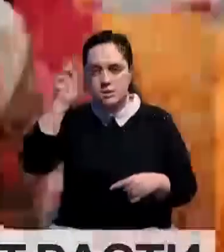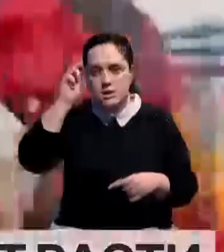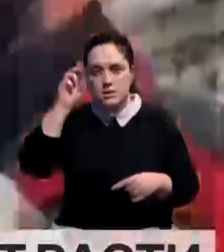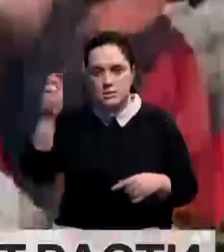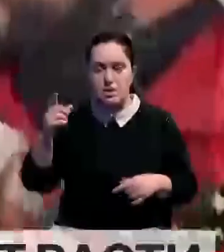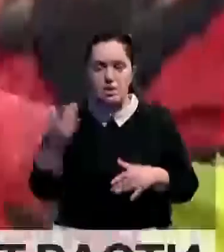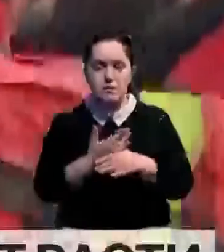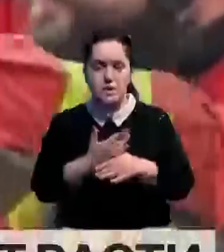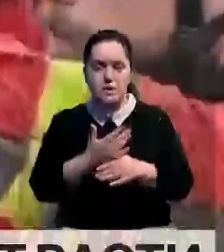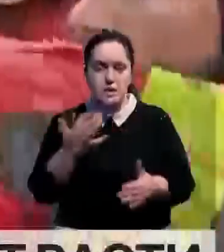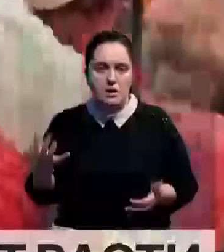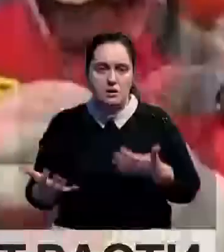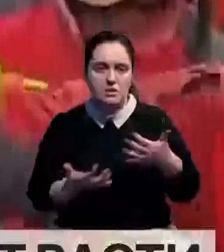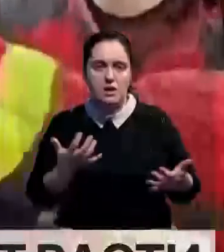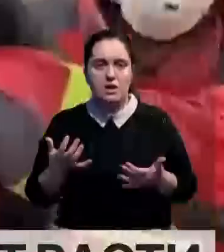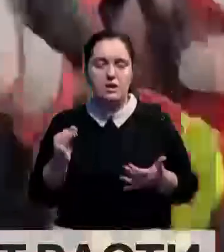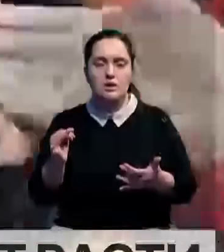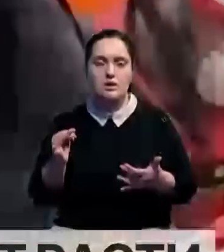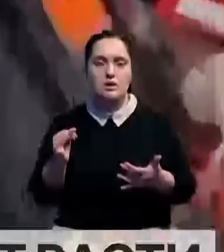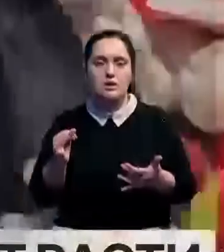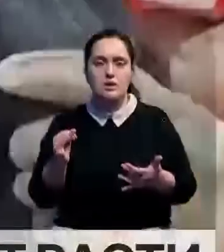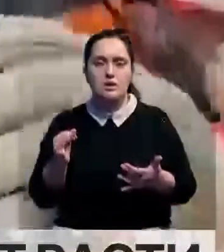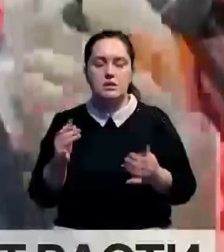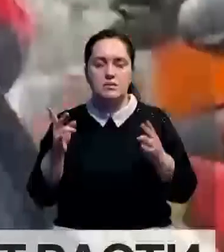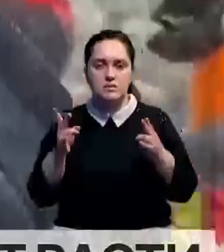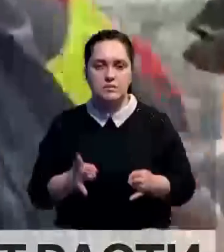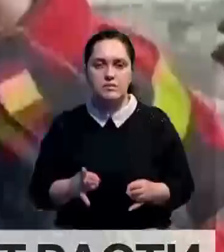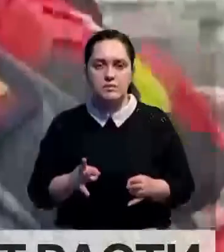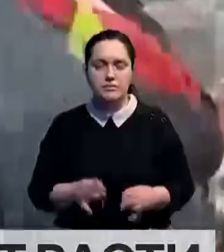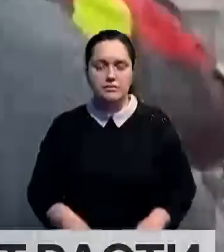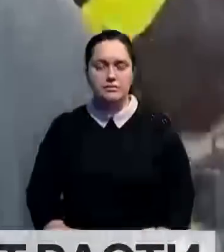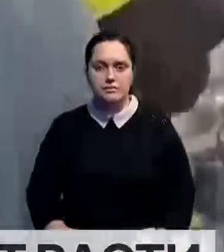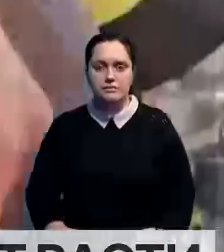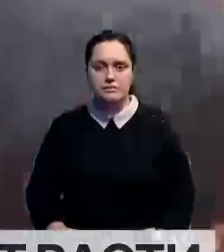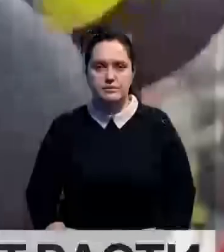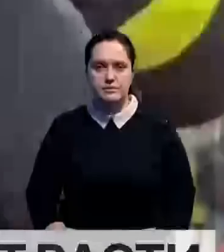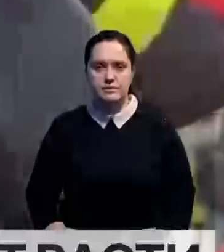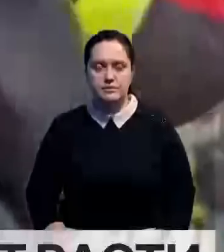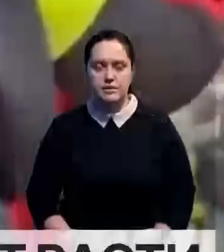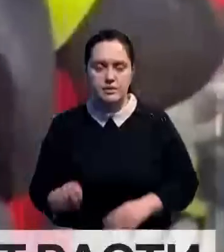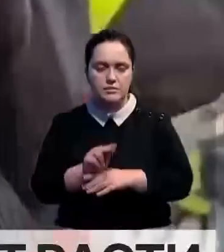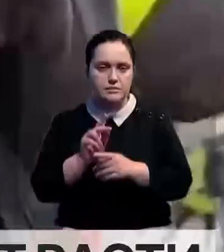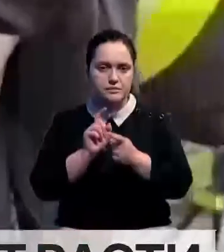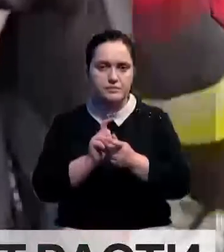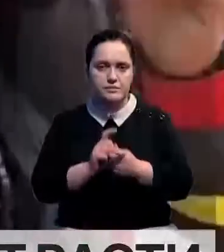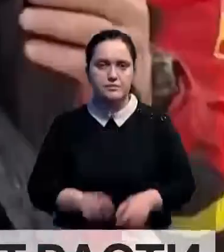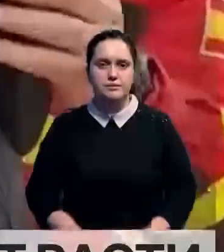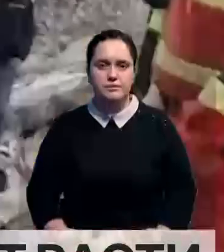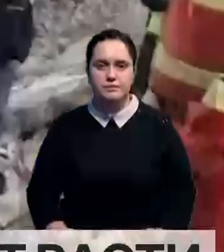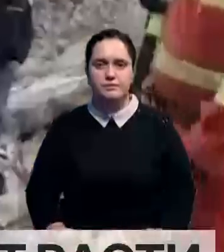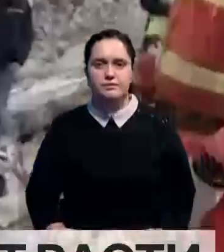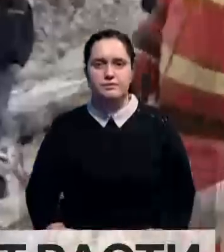спасатели из разных государств. Они помогают разбирать завалы и справляются с последствиями. Справляются как-то с последствиями катастрофы.